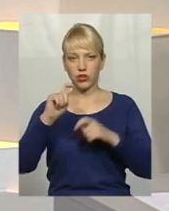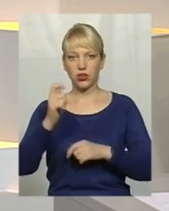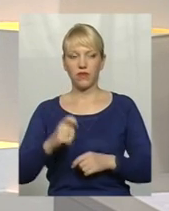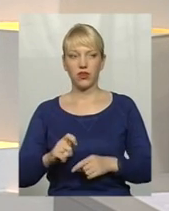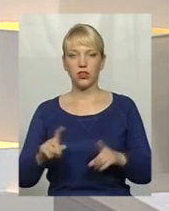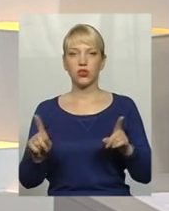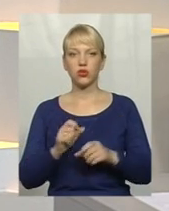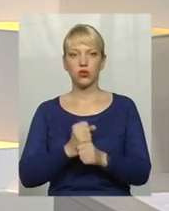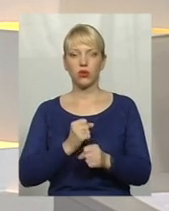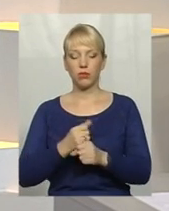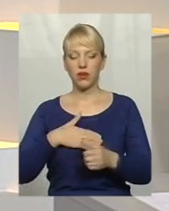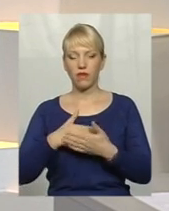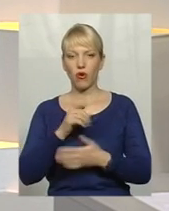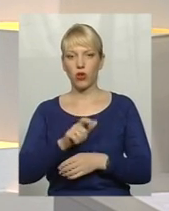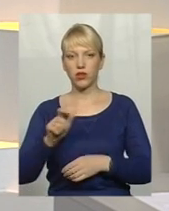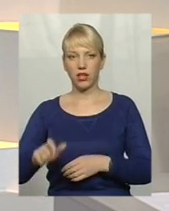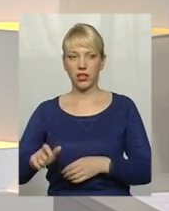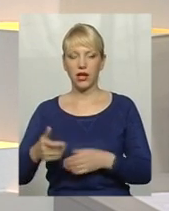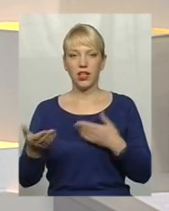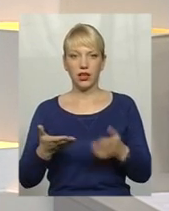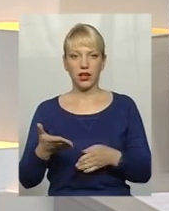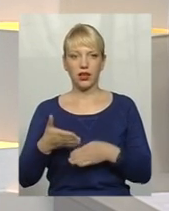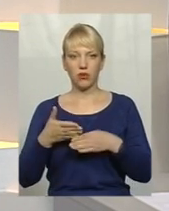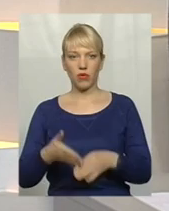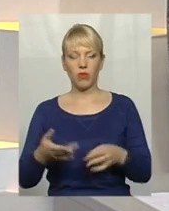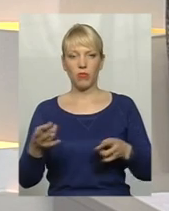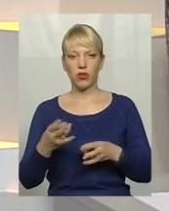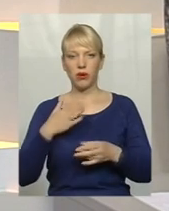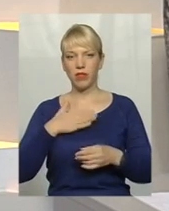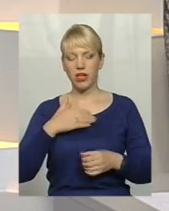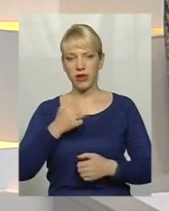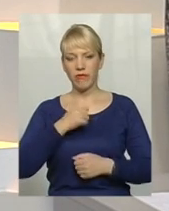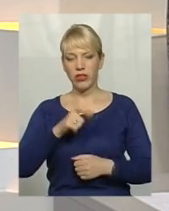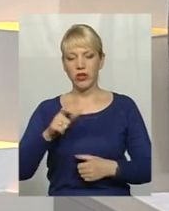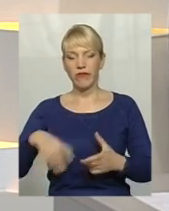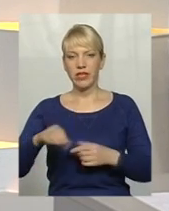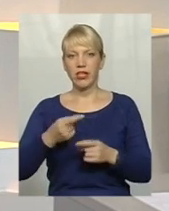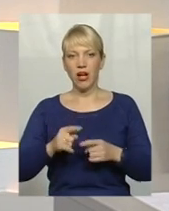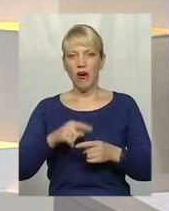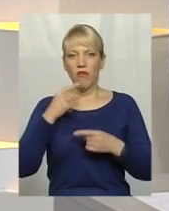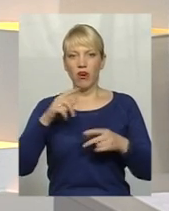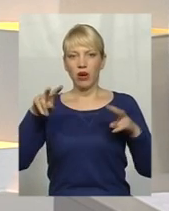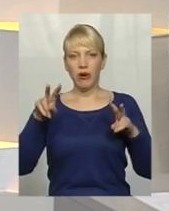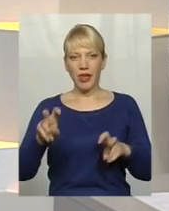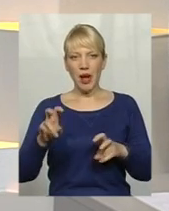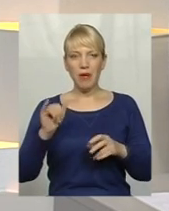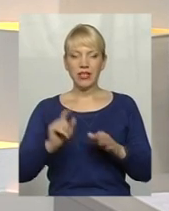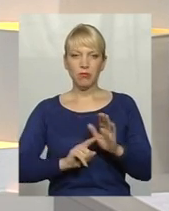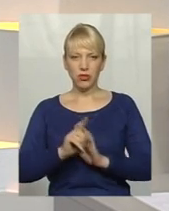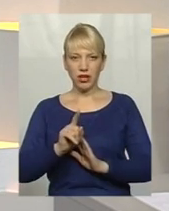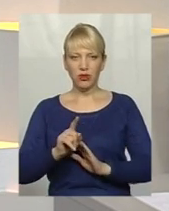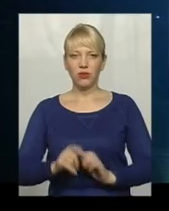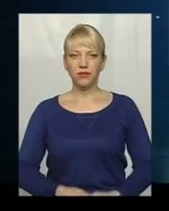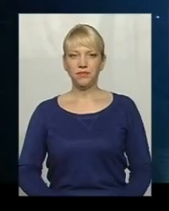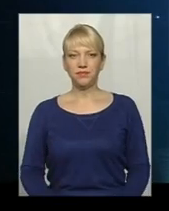що роблять волонтери і яка допомога потрібна нашим військовим. Про це все сьогодні говоримо в темі та спочатку про